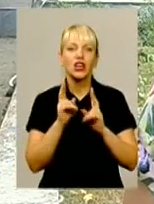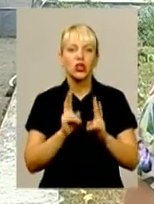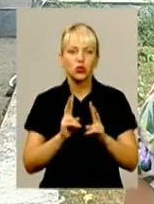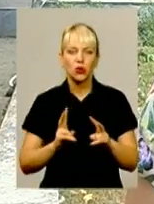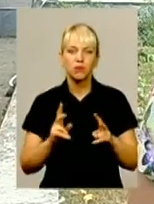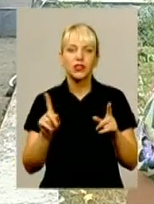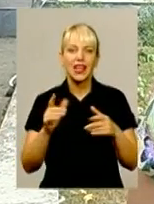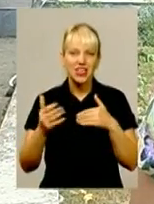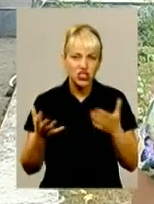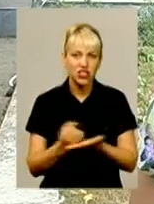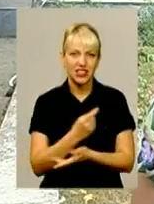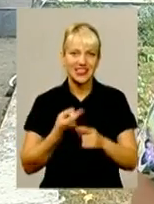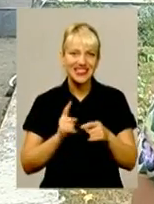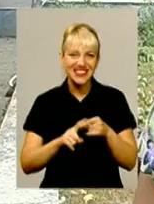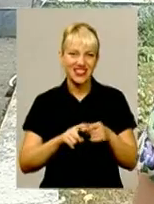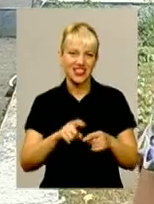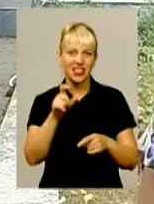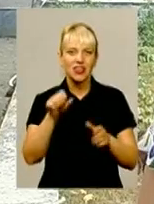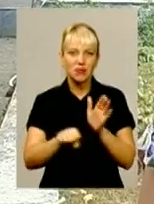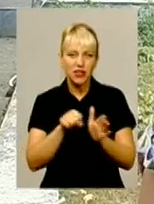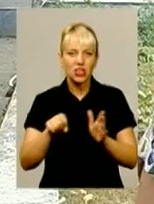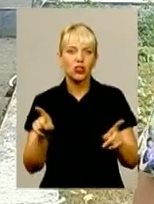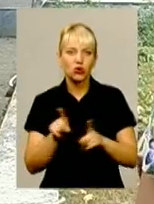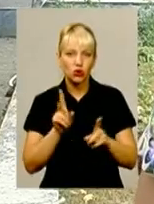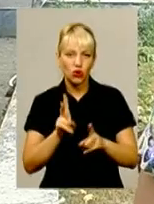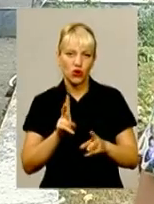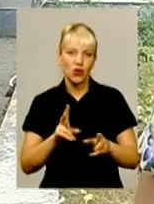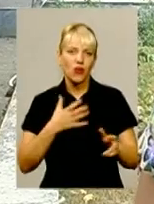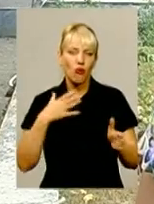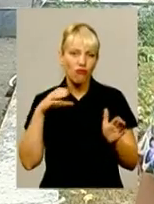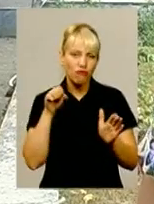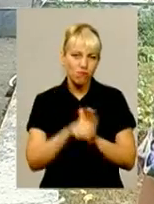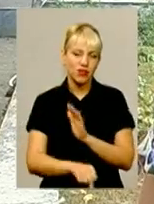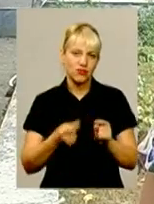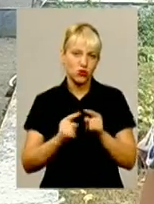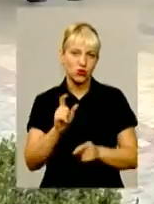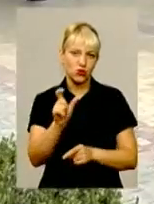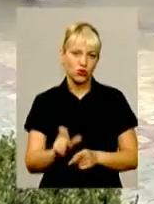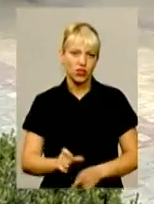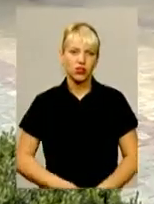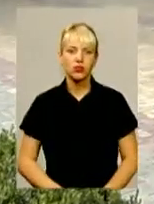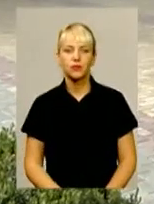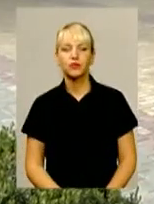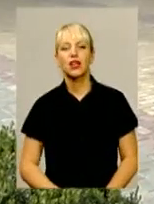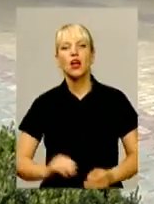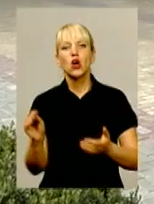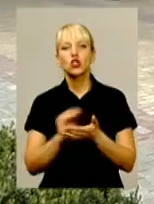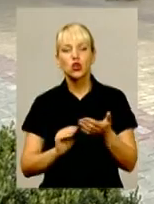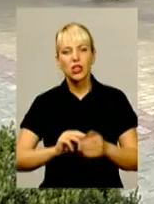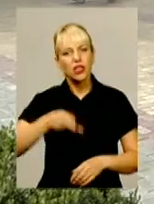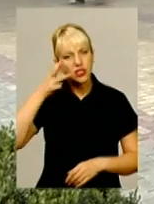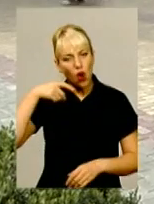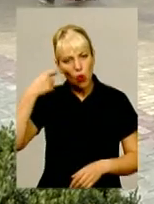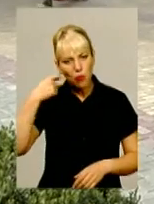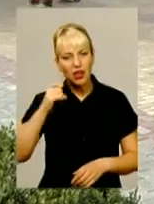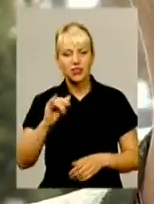цих карателів, які знищили таку світлу душу, і людину, яку «Нитішині» напевне не скоро замінять. Журналістом, оператором та